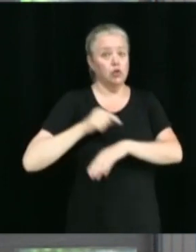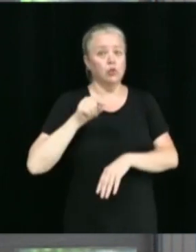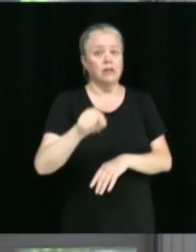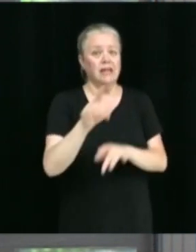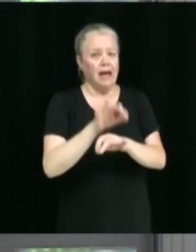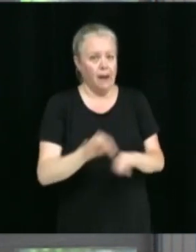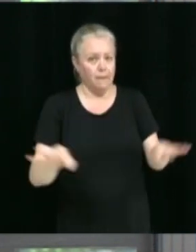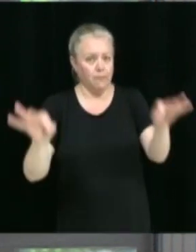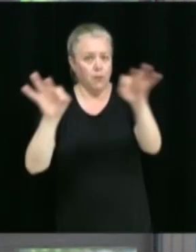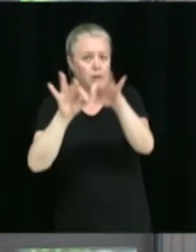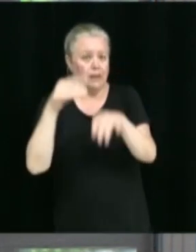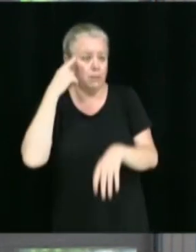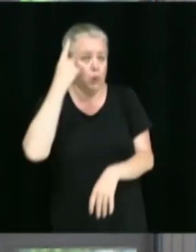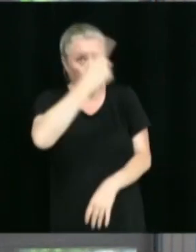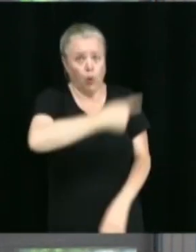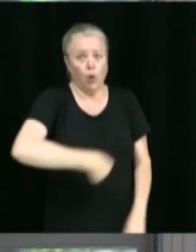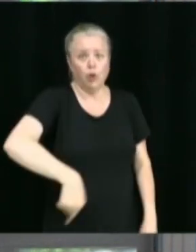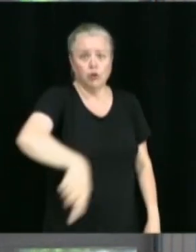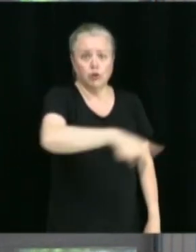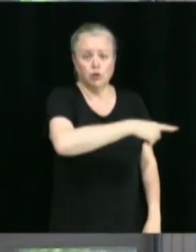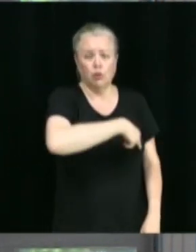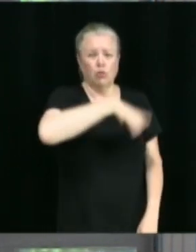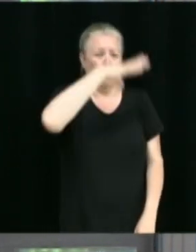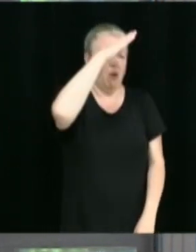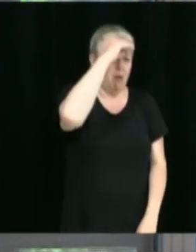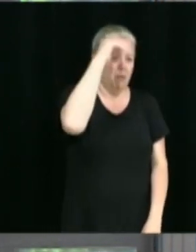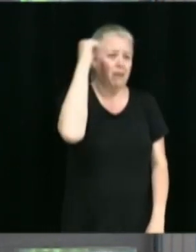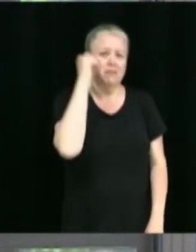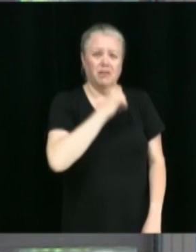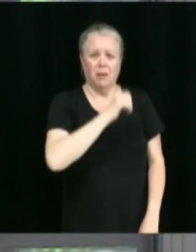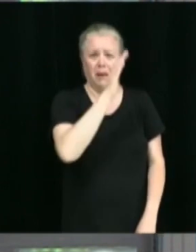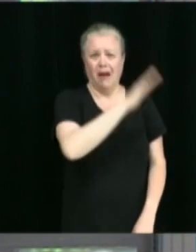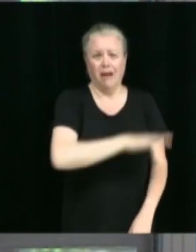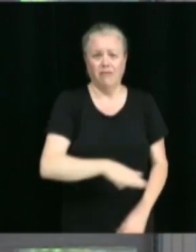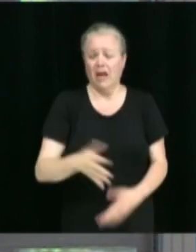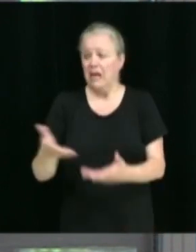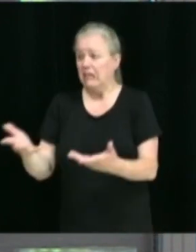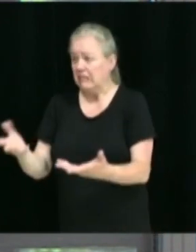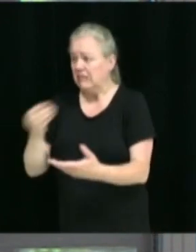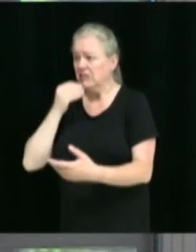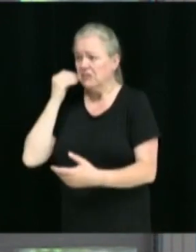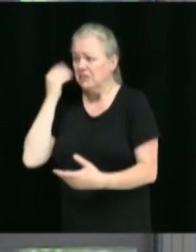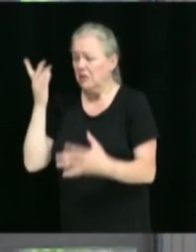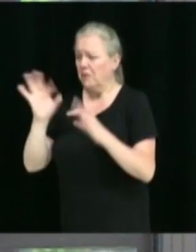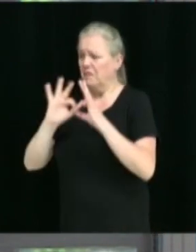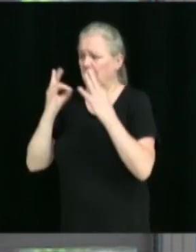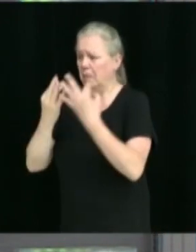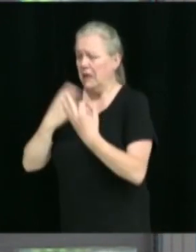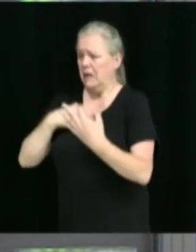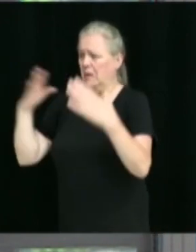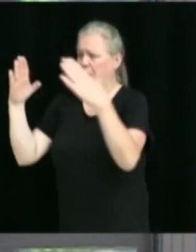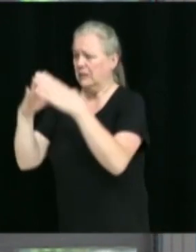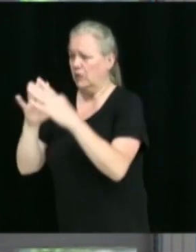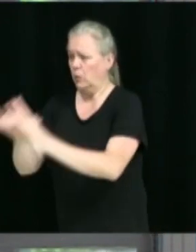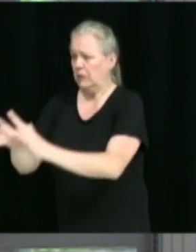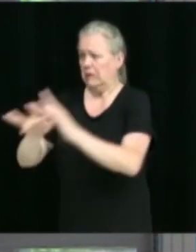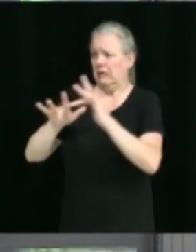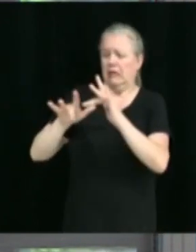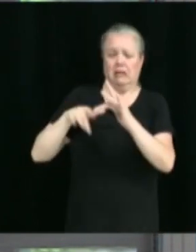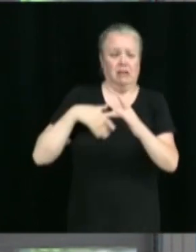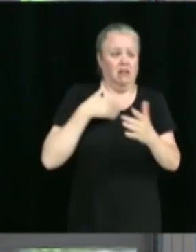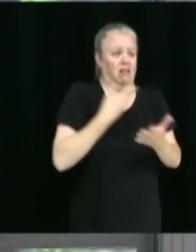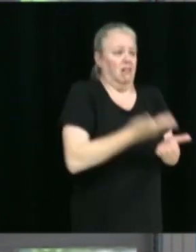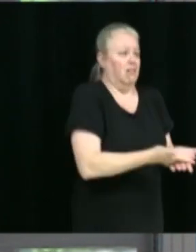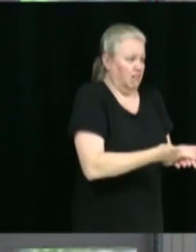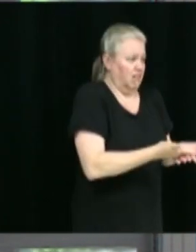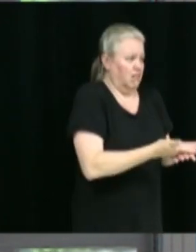ces millions de femmes, d'hommes et d'enfants qui, partout dans le monde, sont déracinées, sont obligées de vivre dans un lieu qu'ils n'ont pas choisi pour